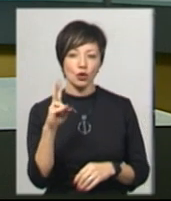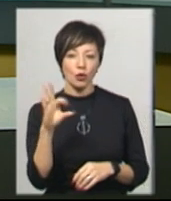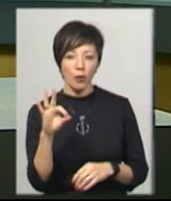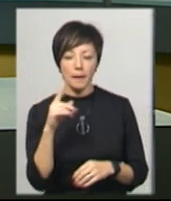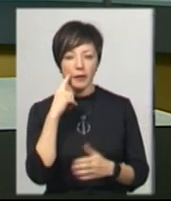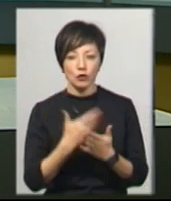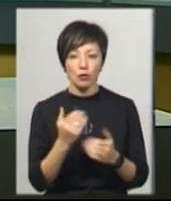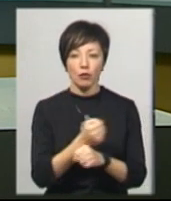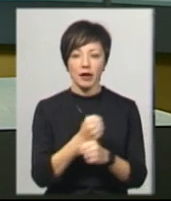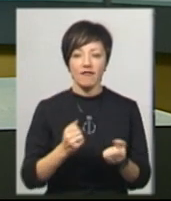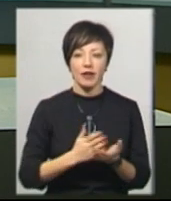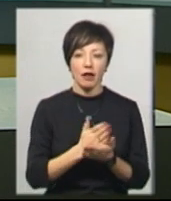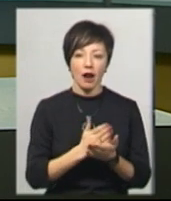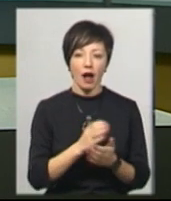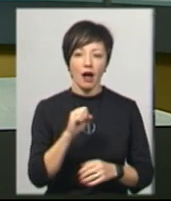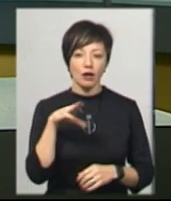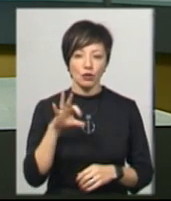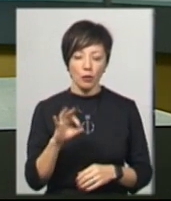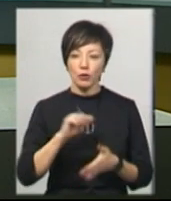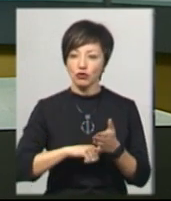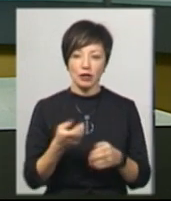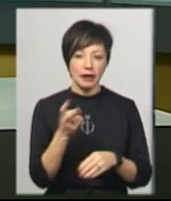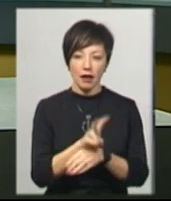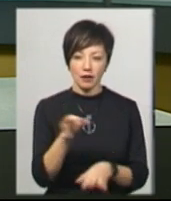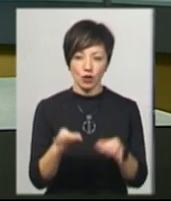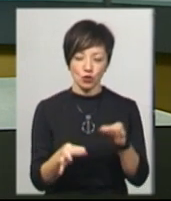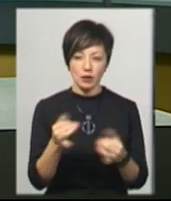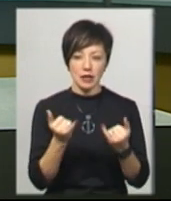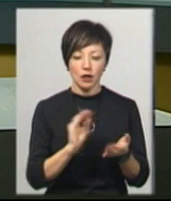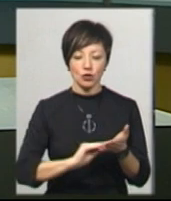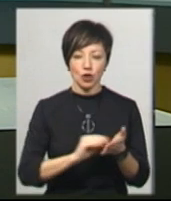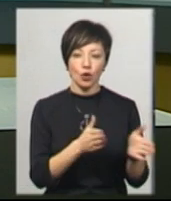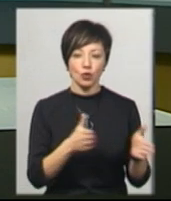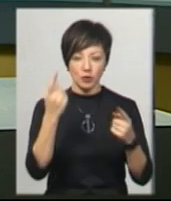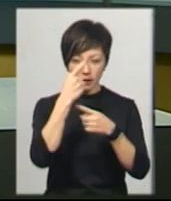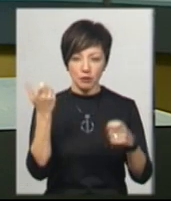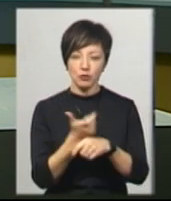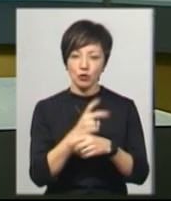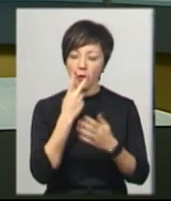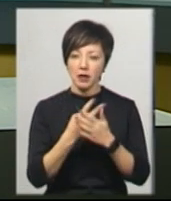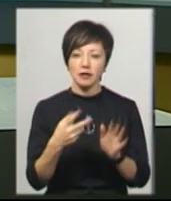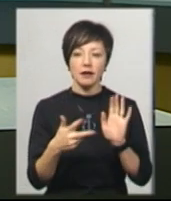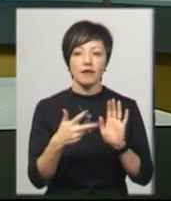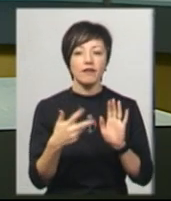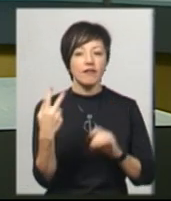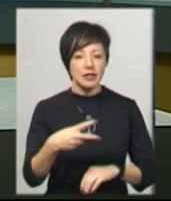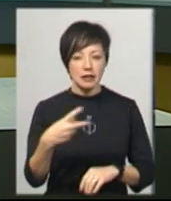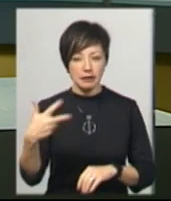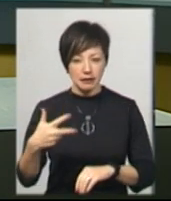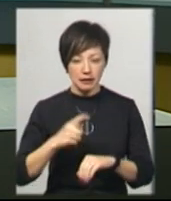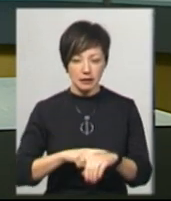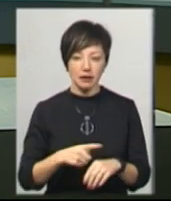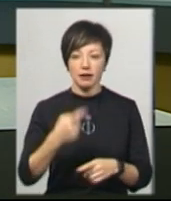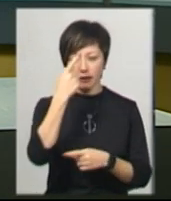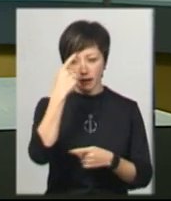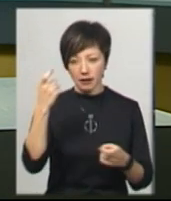АТО в Хмельницькому. Причина – неявка на суд блогера. Наразі сюжет готується до ефіру, більше ви побачите о 20.30. Нагадаю, у